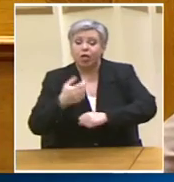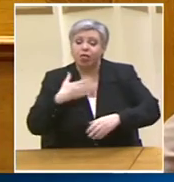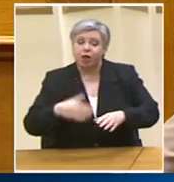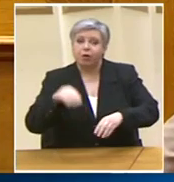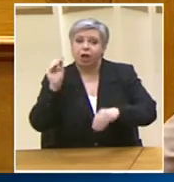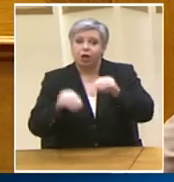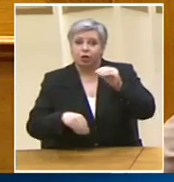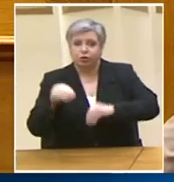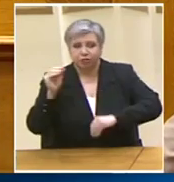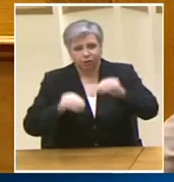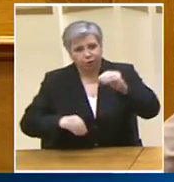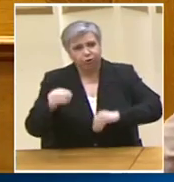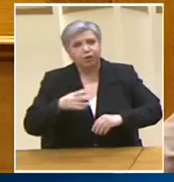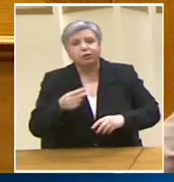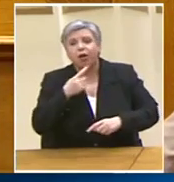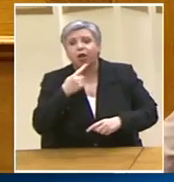κυβερνήσετε διαφορετικά